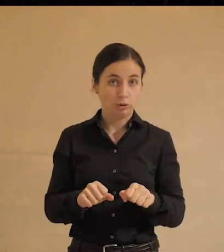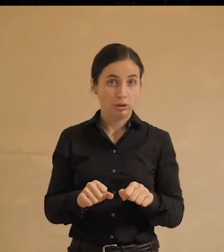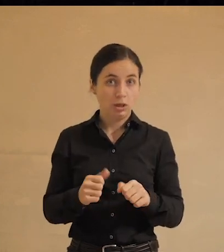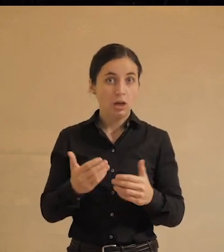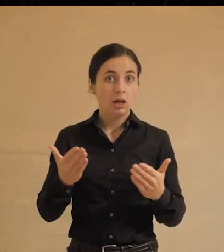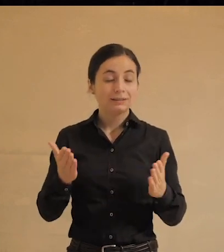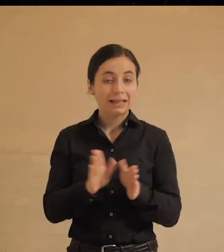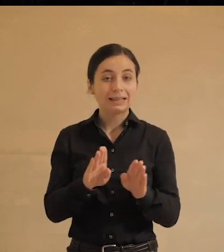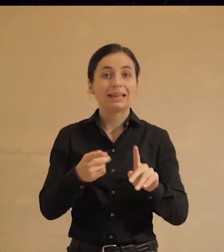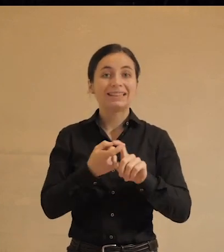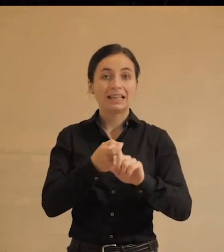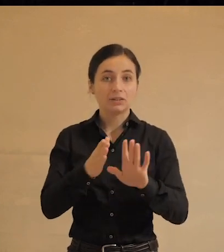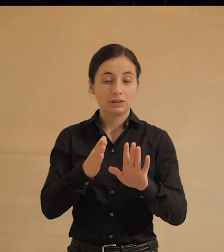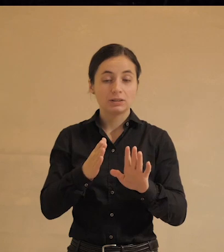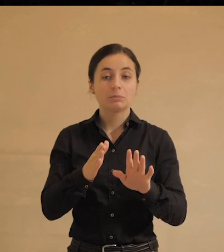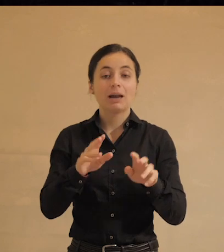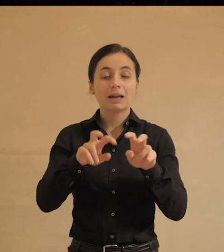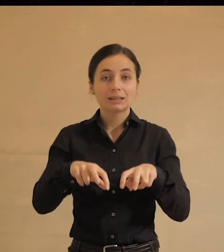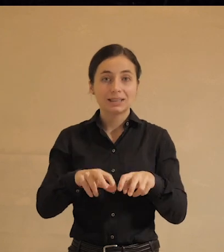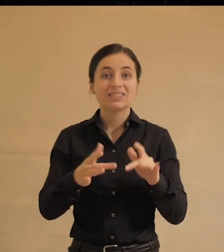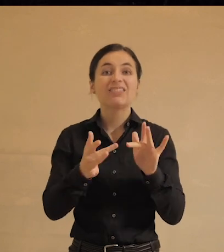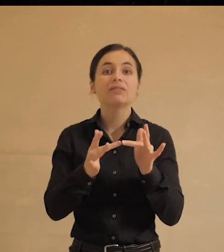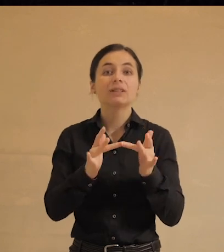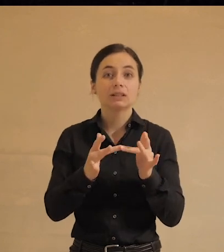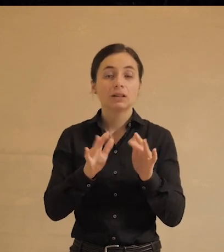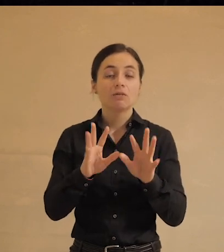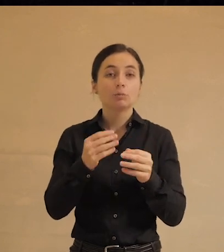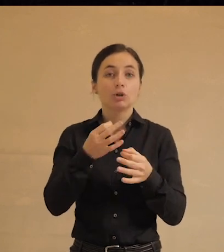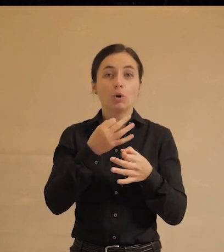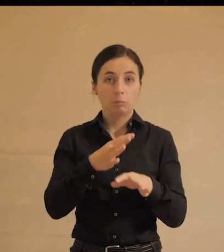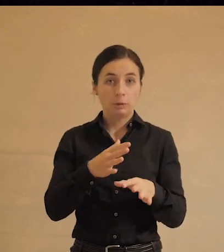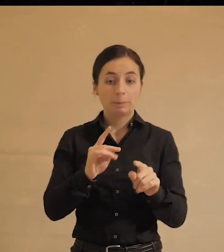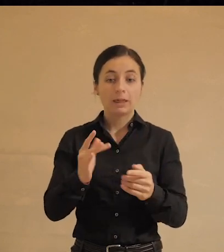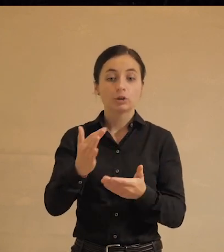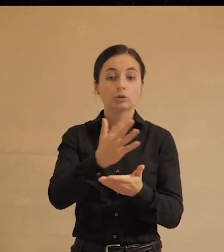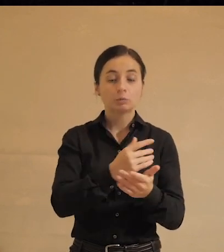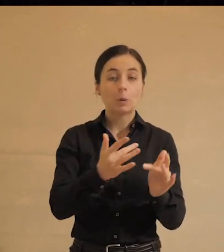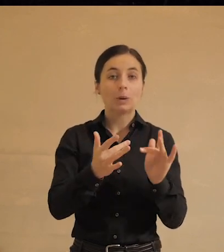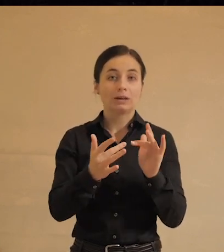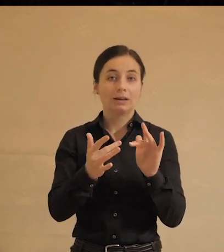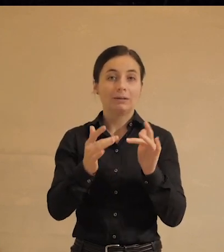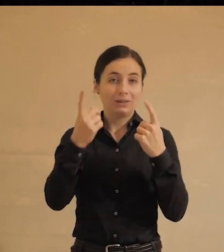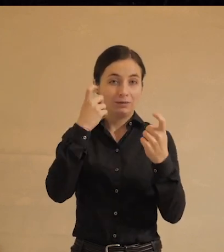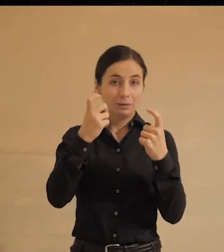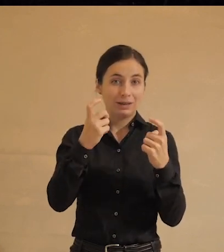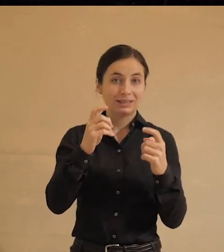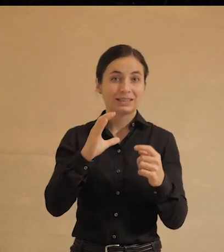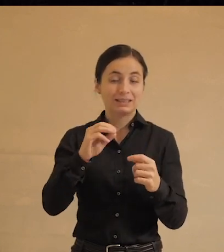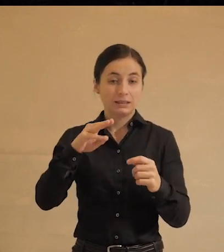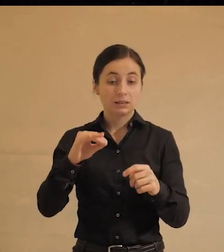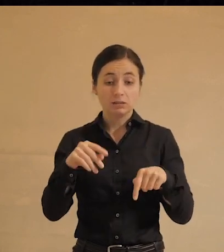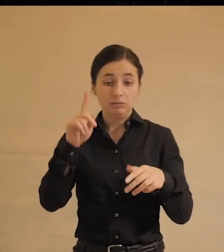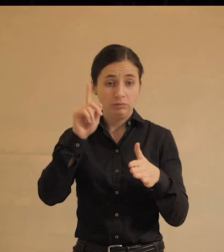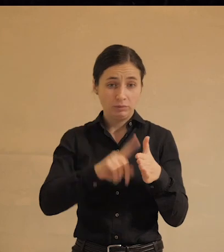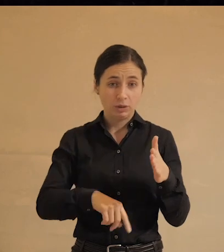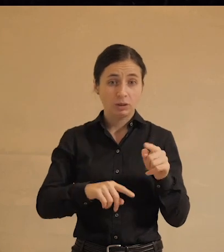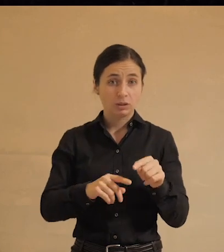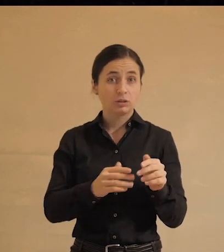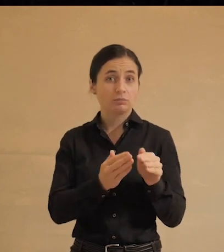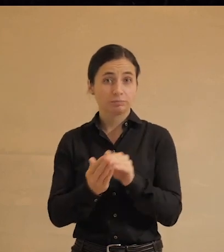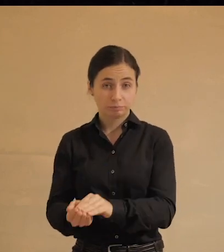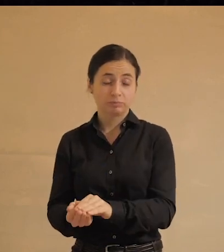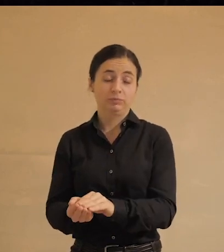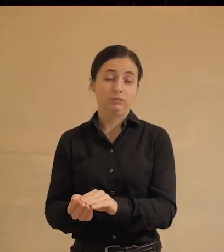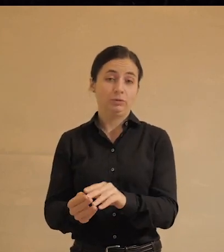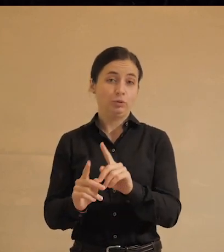какие-то независимые расследования в интернете, вообще любые, они не понимают, что это сбор информации в сети. Они абсолютно убеждены, они сойдут в могилу с